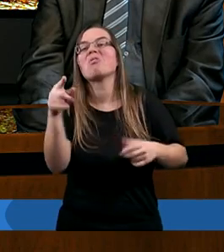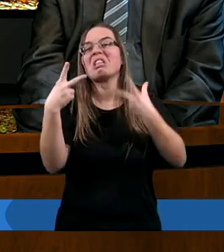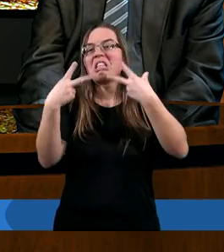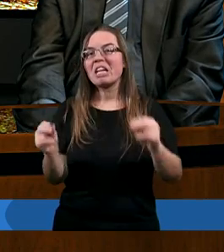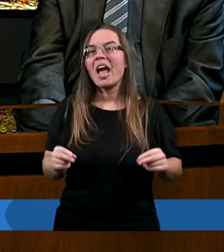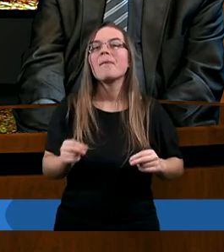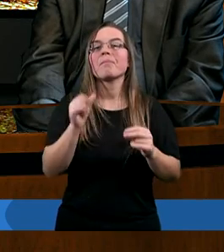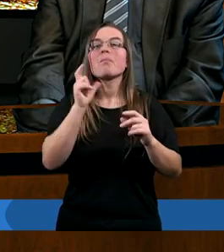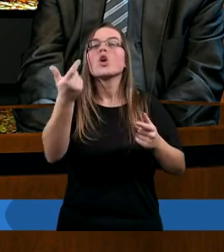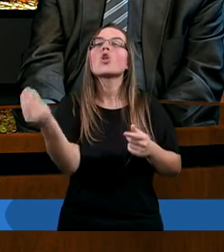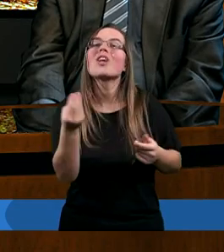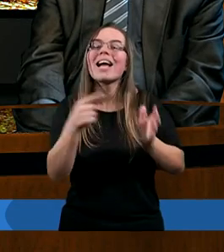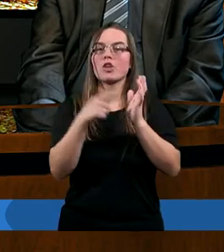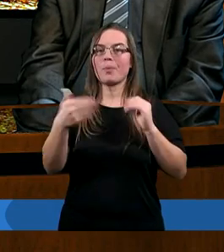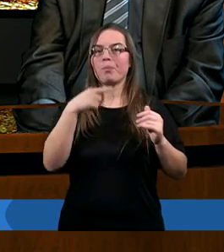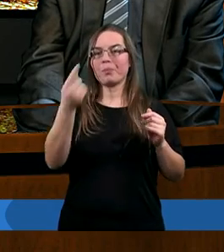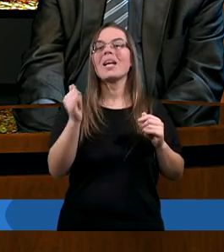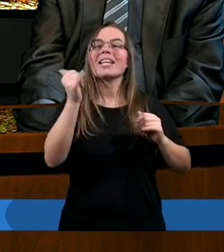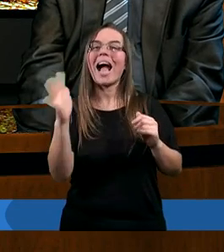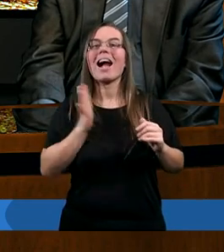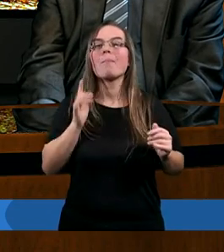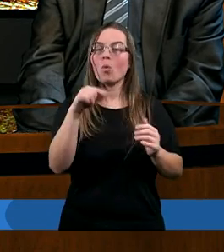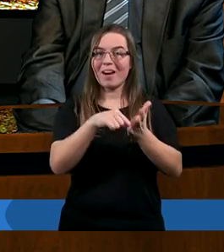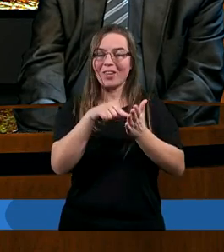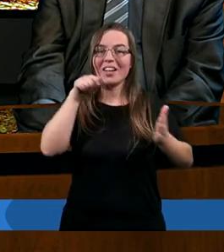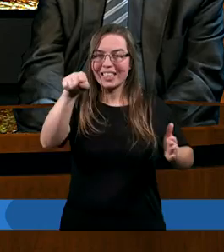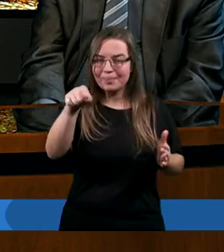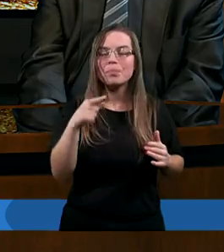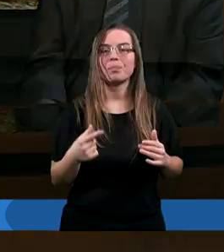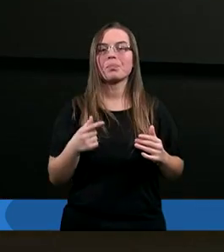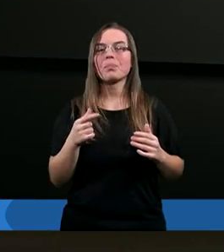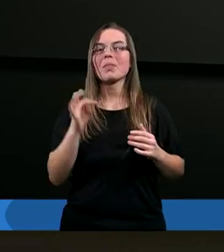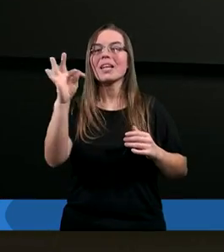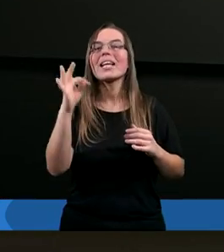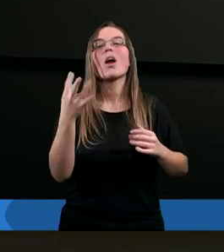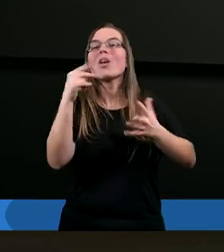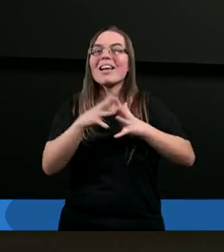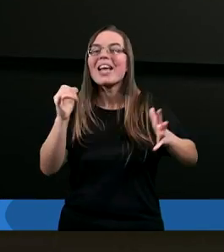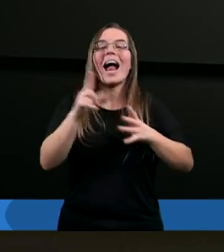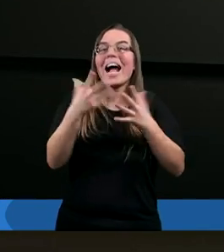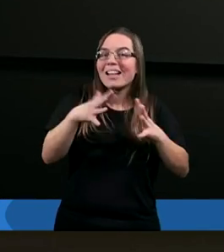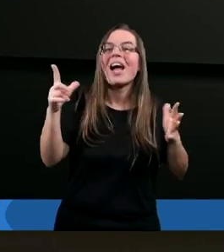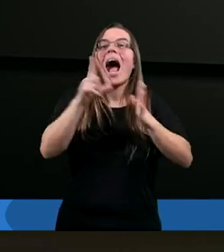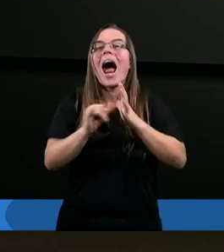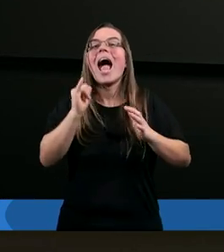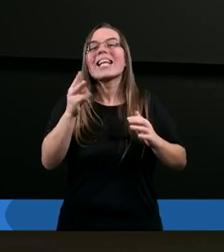praktykiem. Co jeszcze? Jaka była ta jego właśnie... Niewielka, bo niewielka, ale jednak